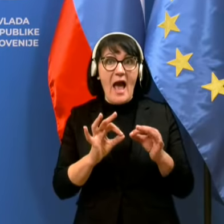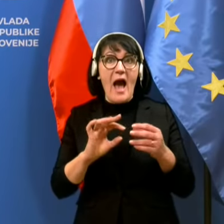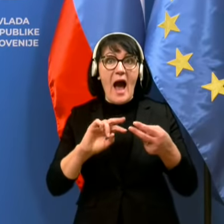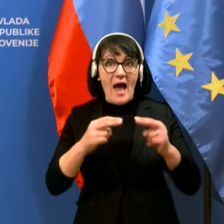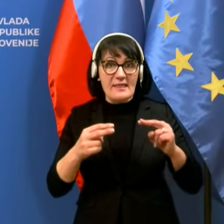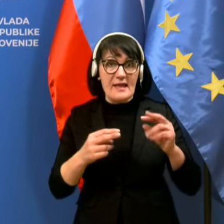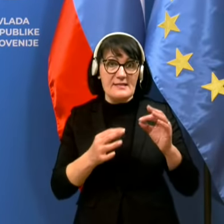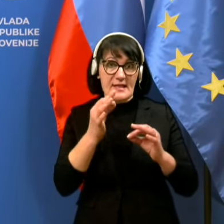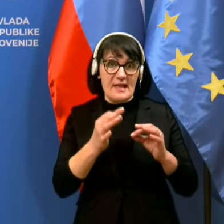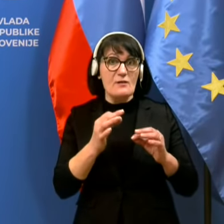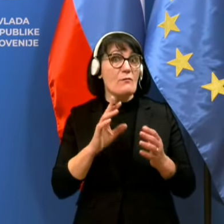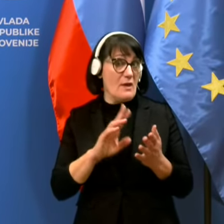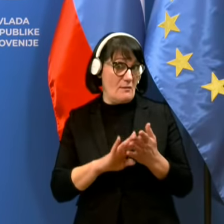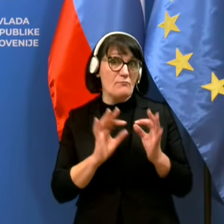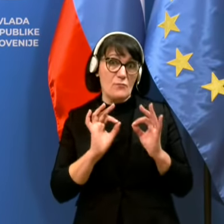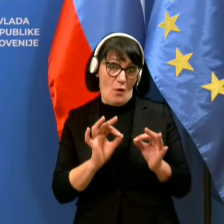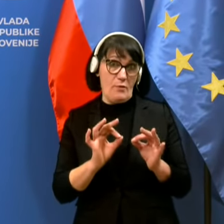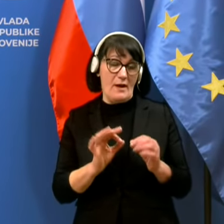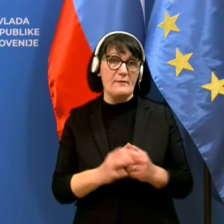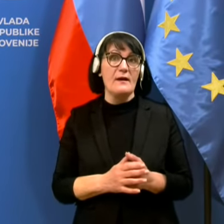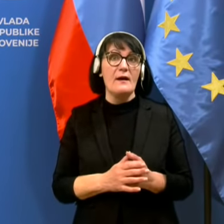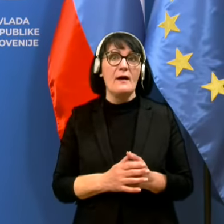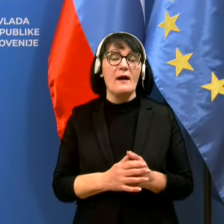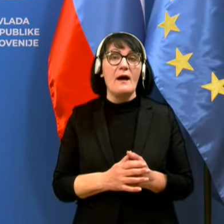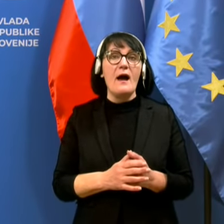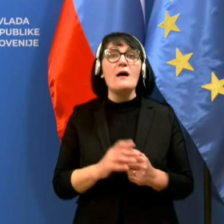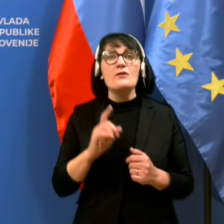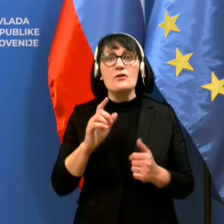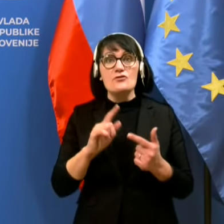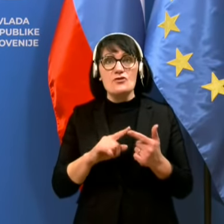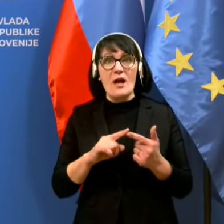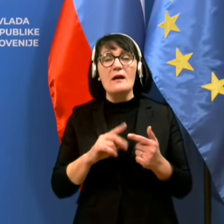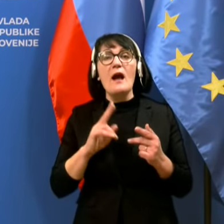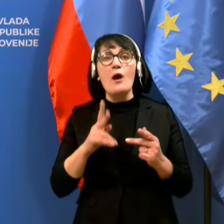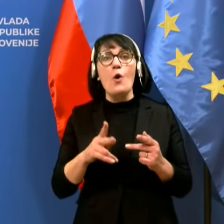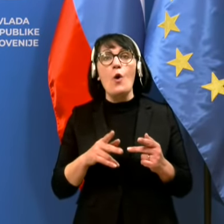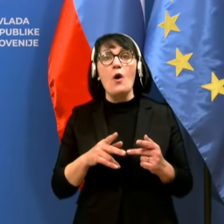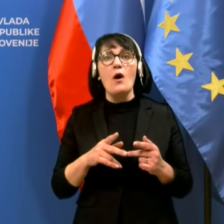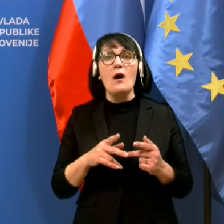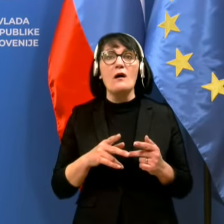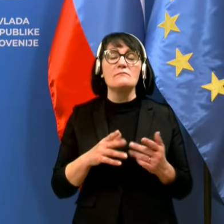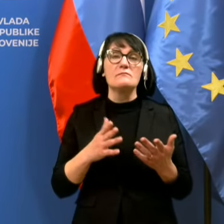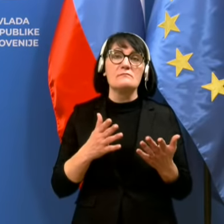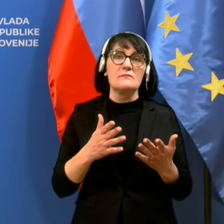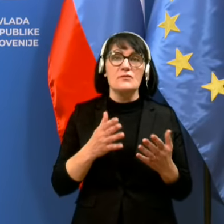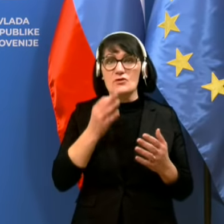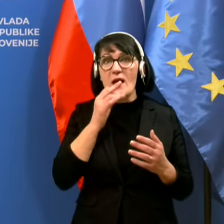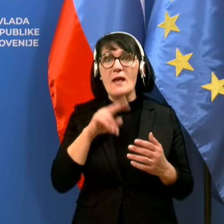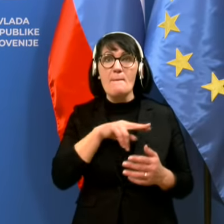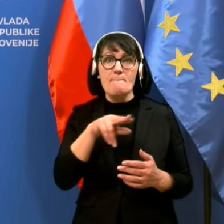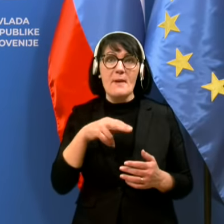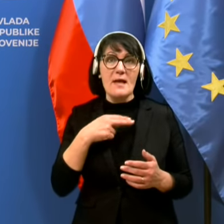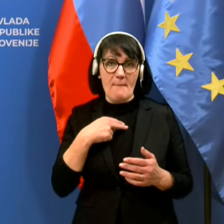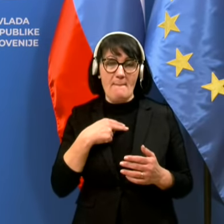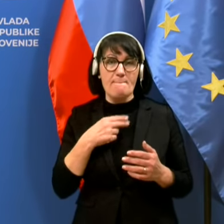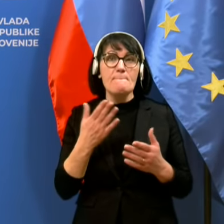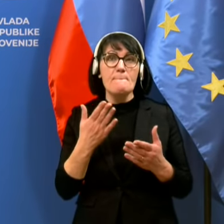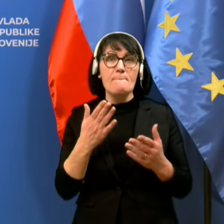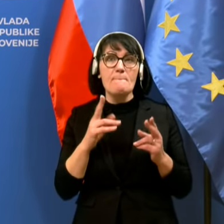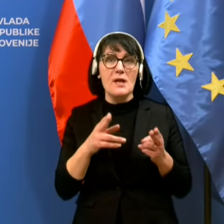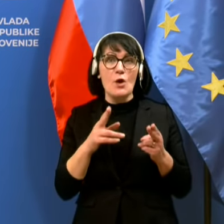smiselna, če lahko naprej. Samo še to, kakšen je road map, vseeno, če imam priložnost, vam podam tisto